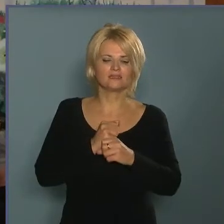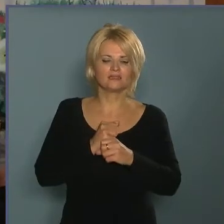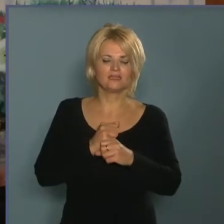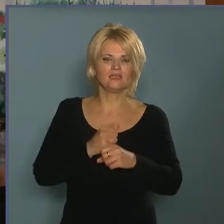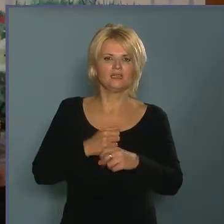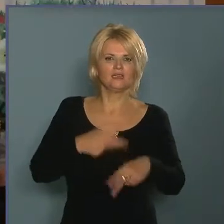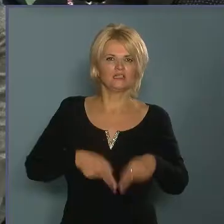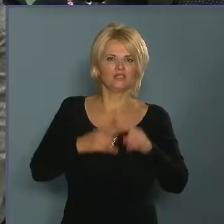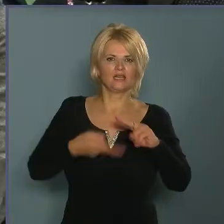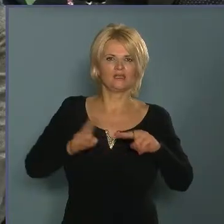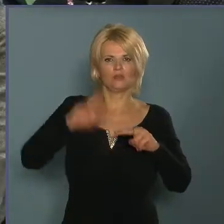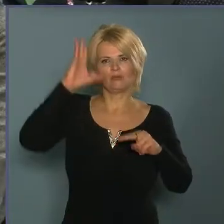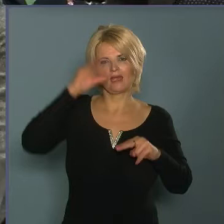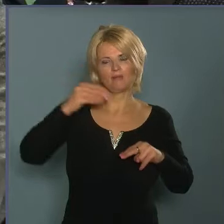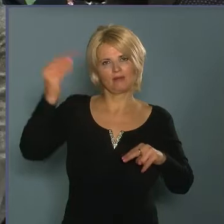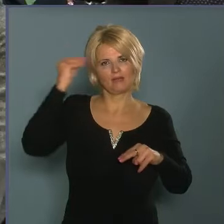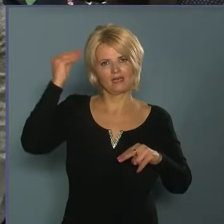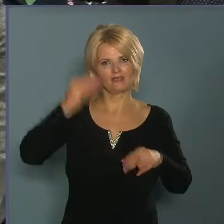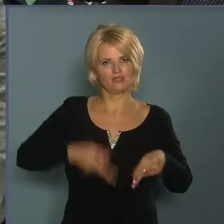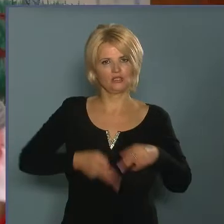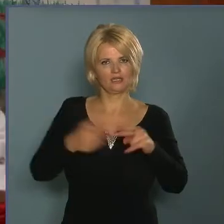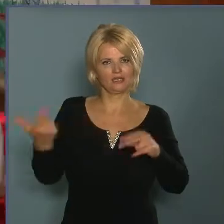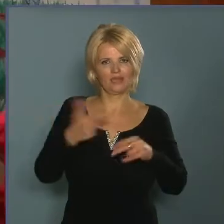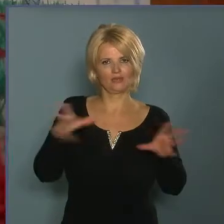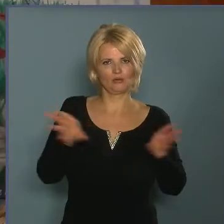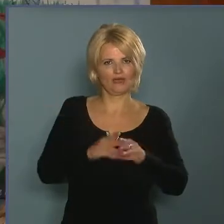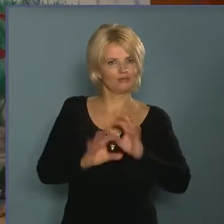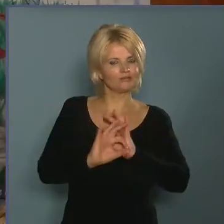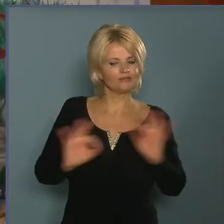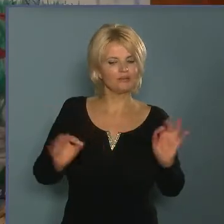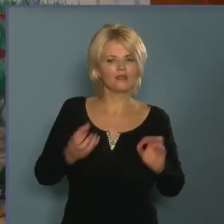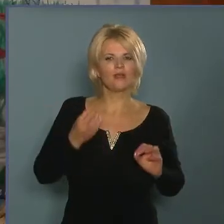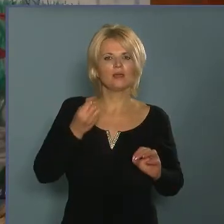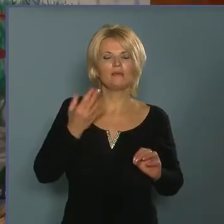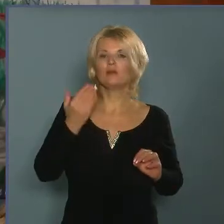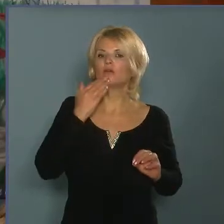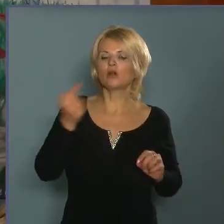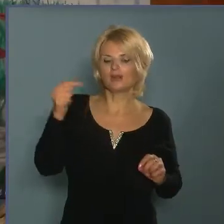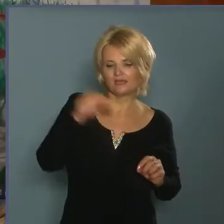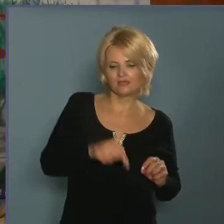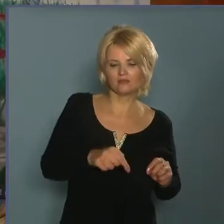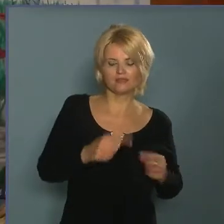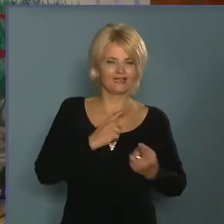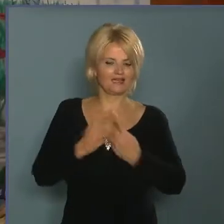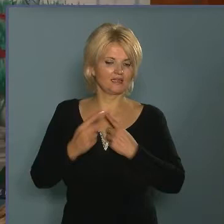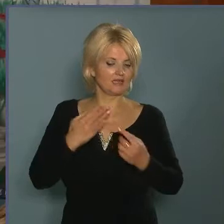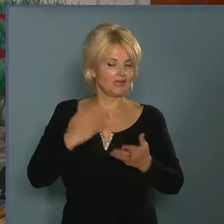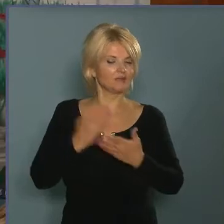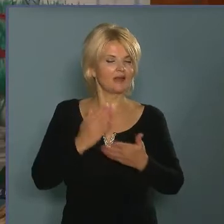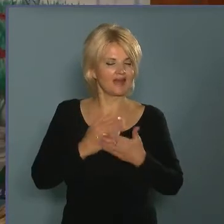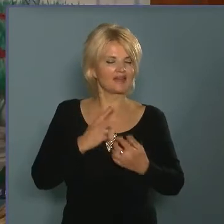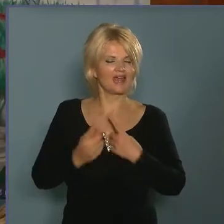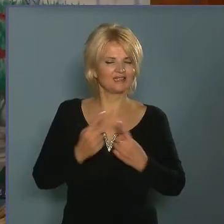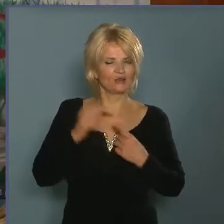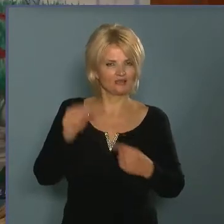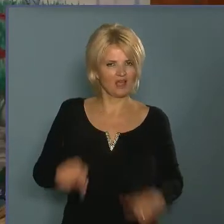ember megértését, és kettő együtt ad ki egy ilyen jó kis csomagot. És mikor tervezi, hogy beülj, de is játszik egyen? Ó, én már ültem be, én is